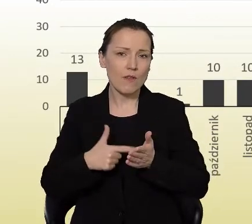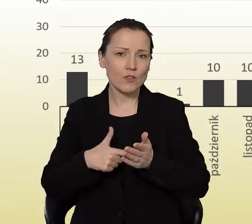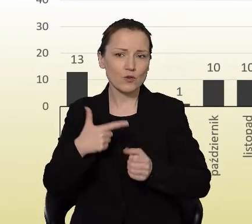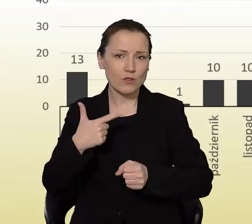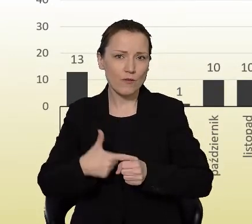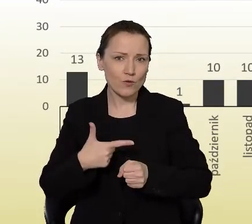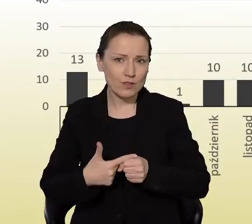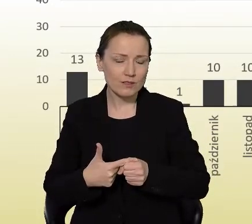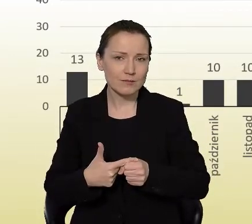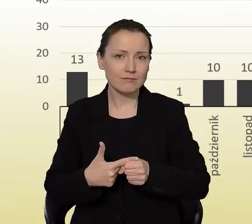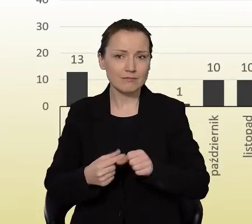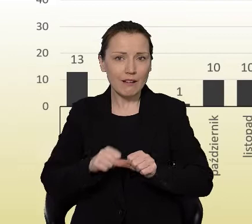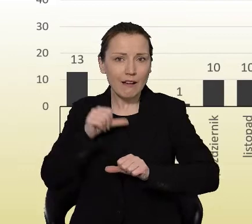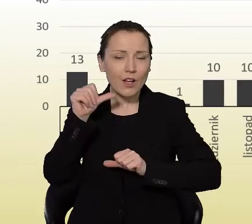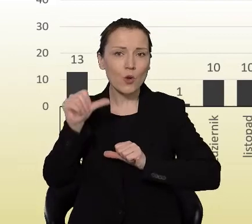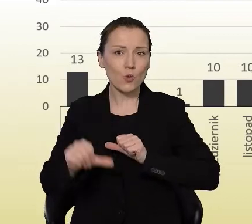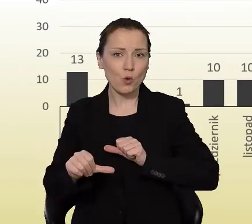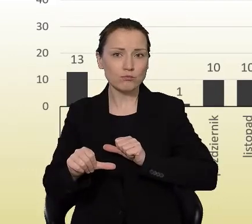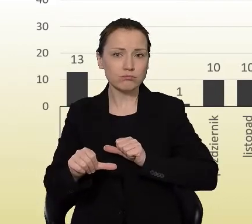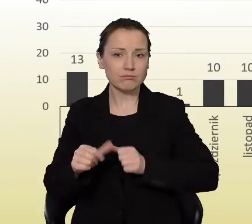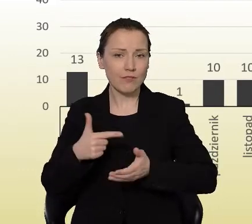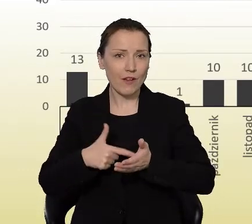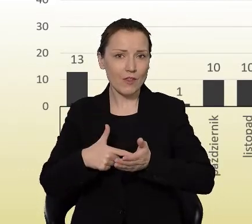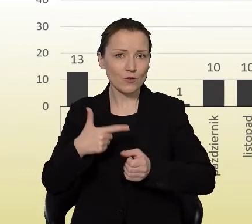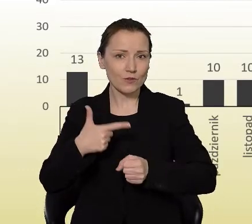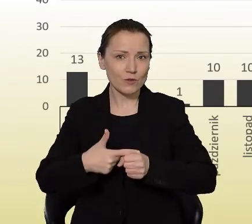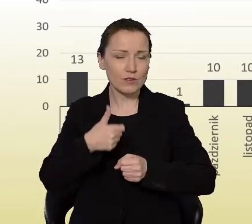już w 2021 445.